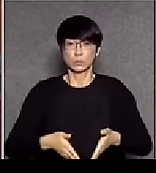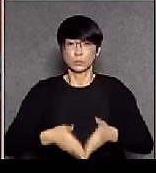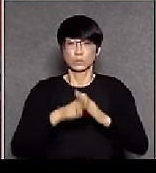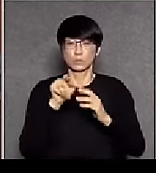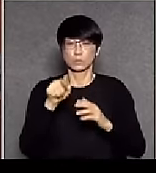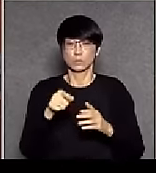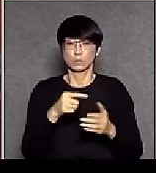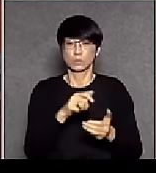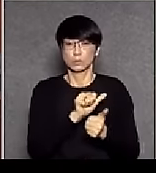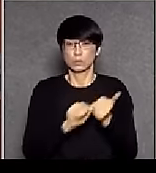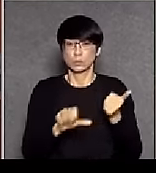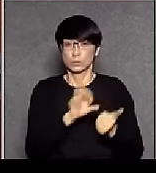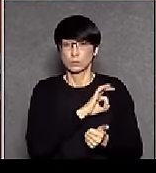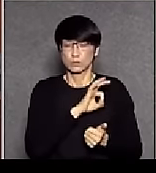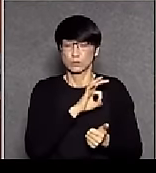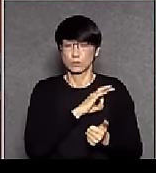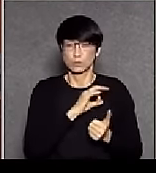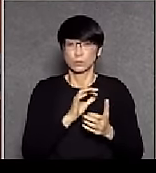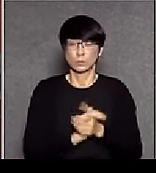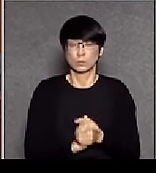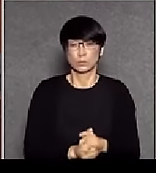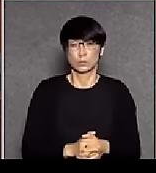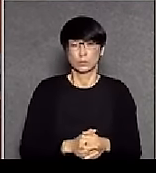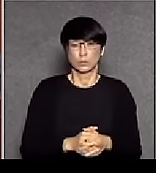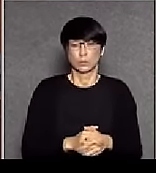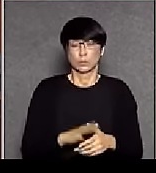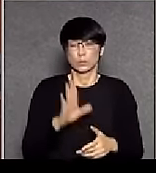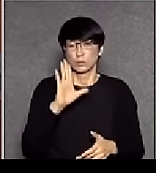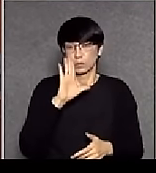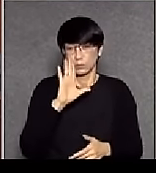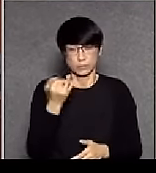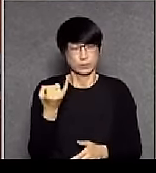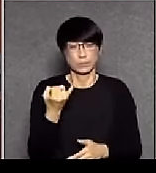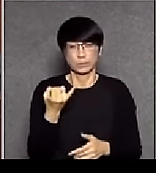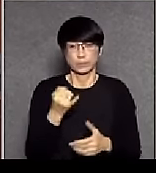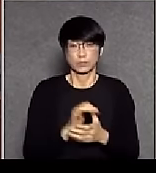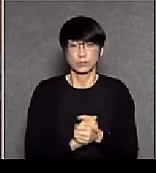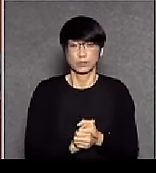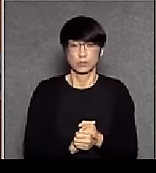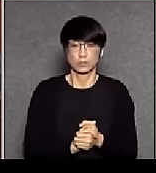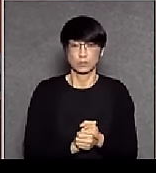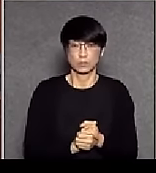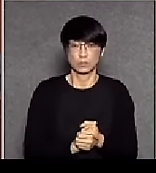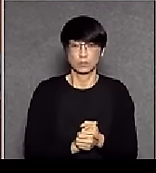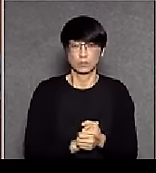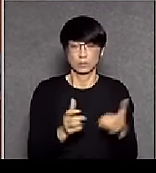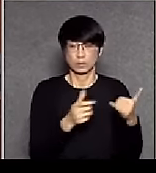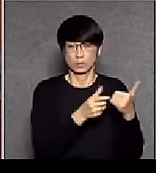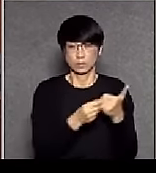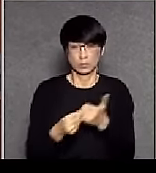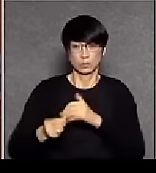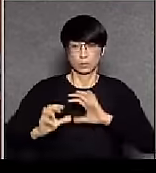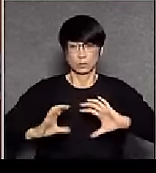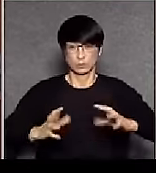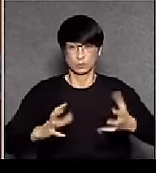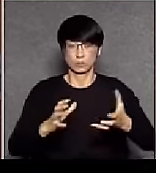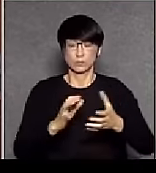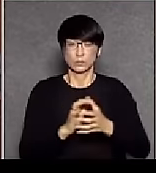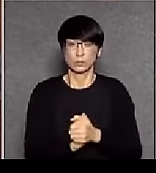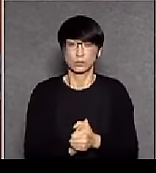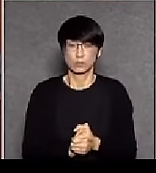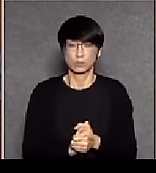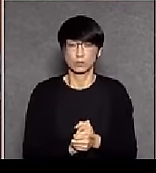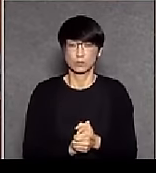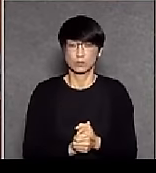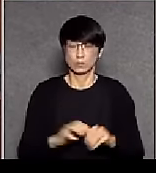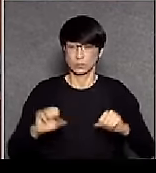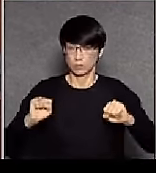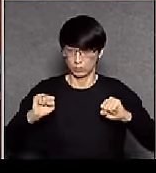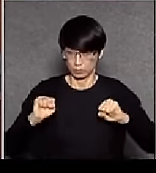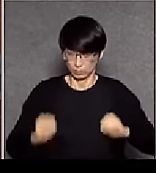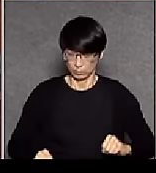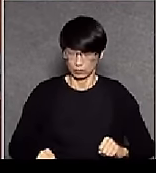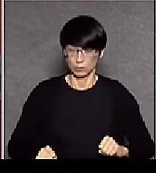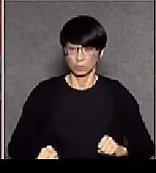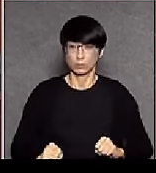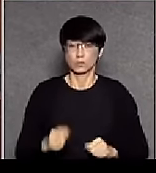根本是一個不現實的行為只是一個逮捕決定義所以我是堅決反對